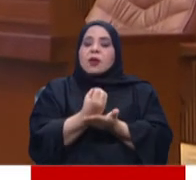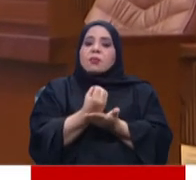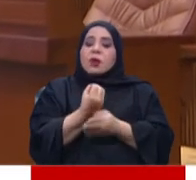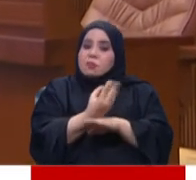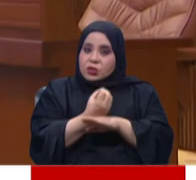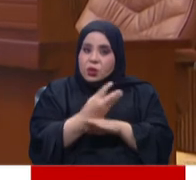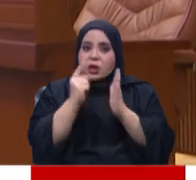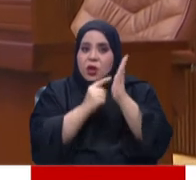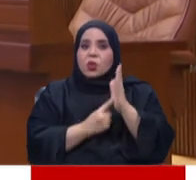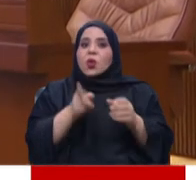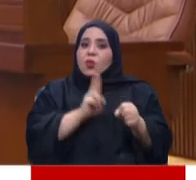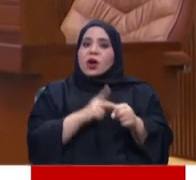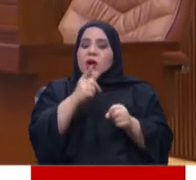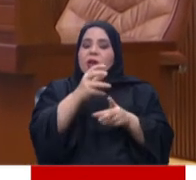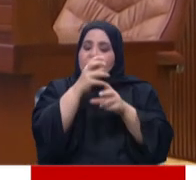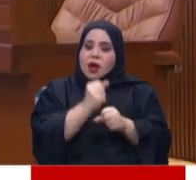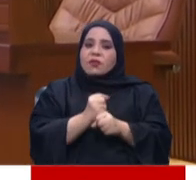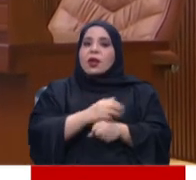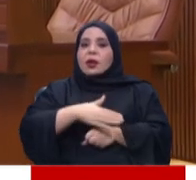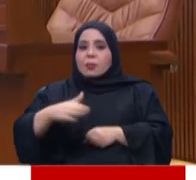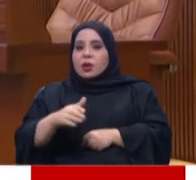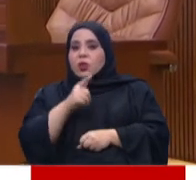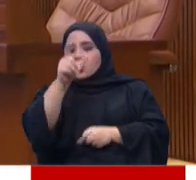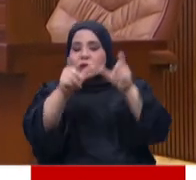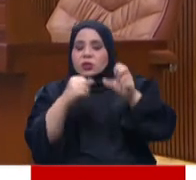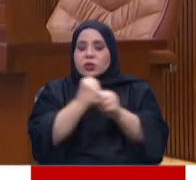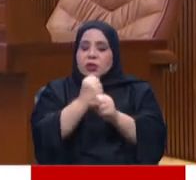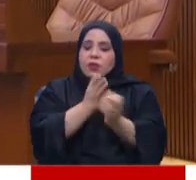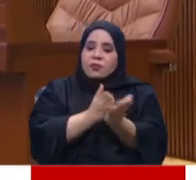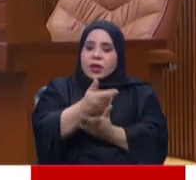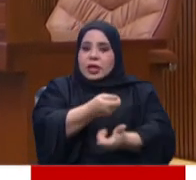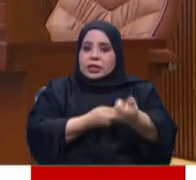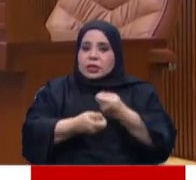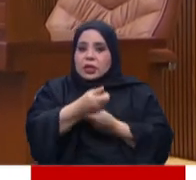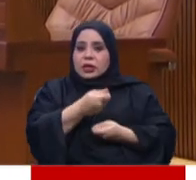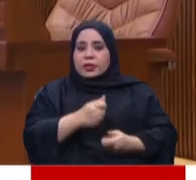والذي يهدف إلى حماية الثروة البحرية والعاملين في قطاع الصيد